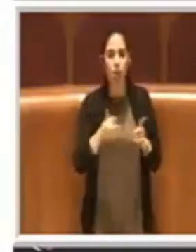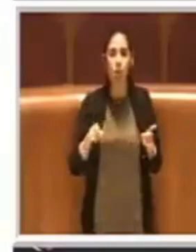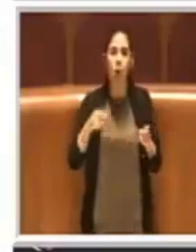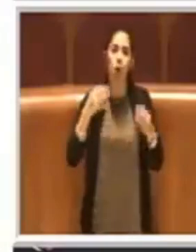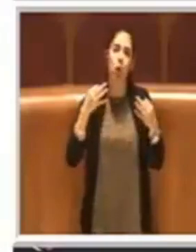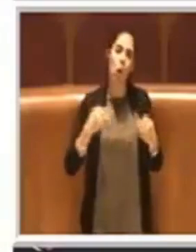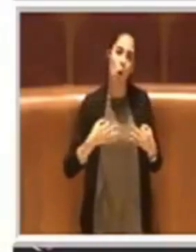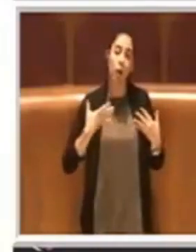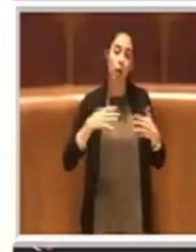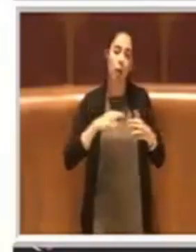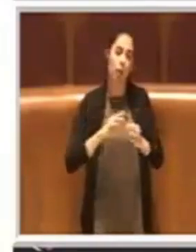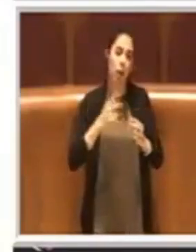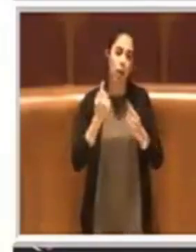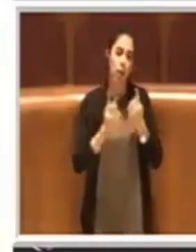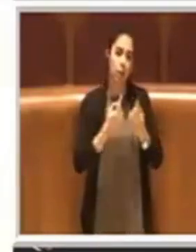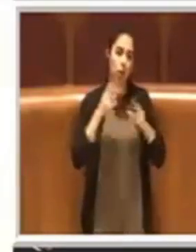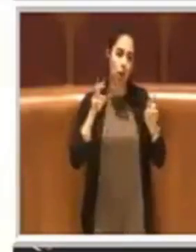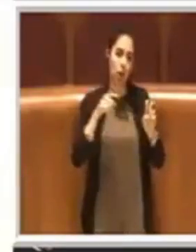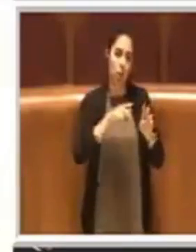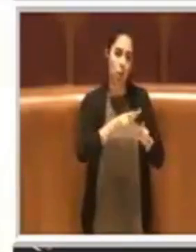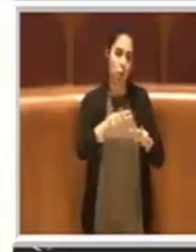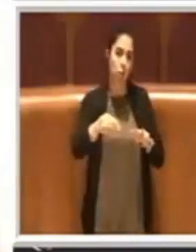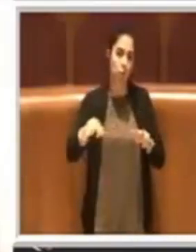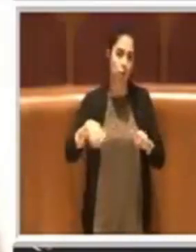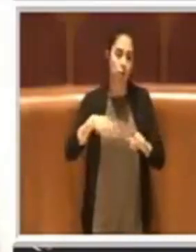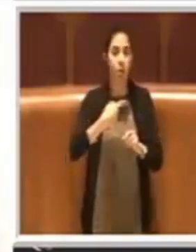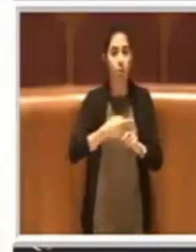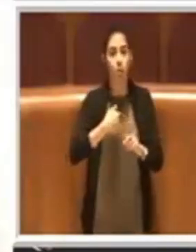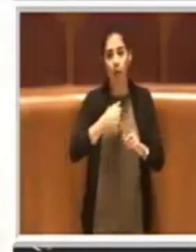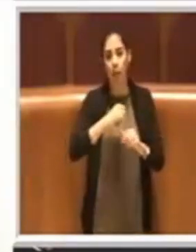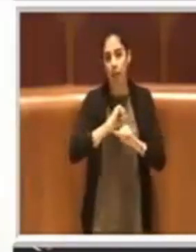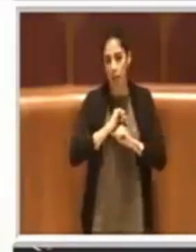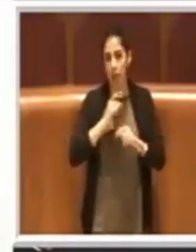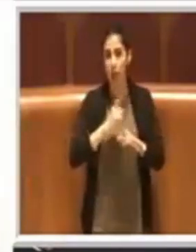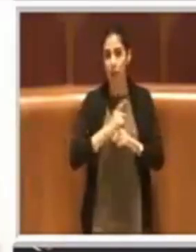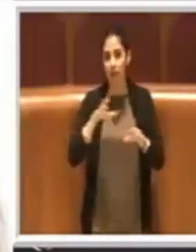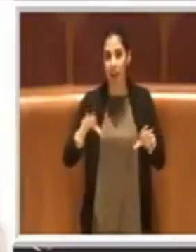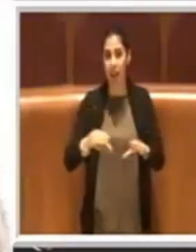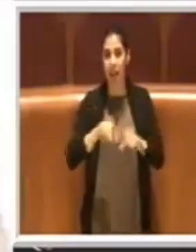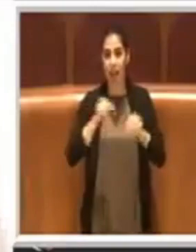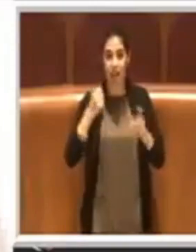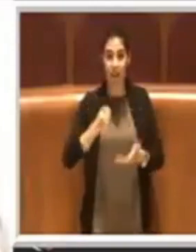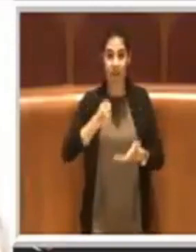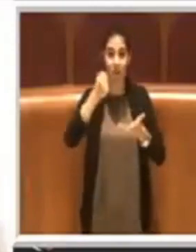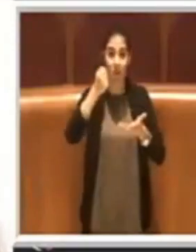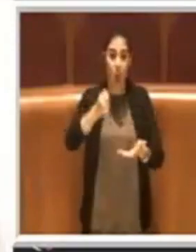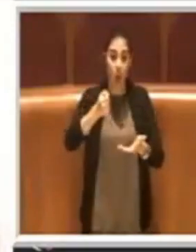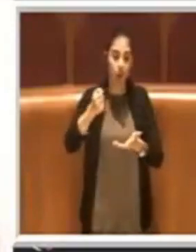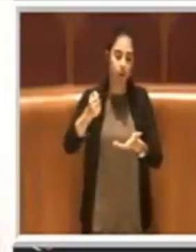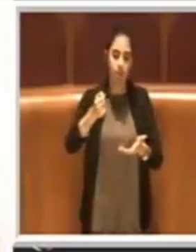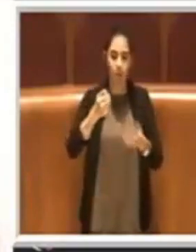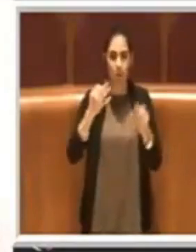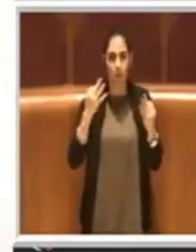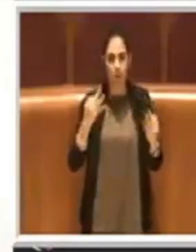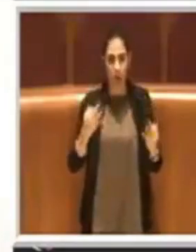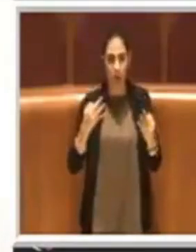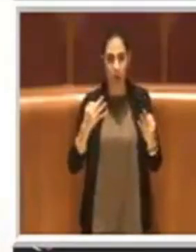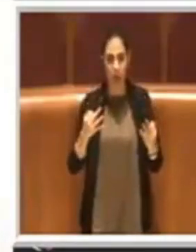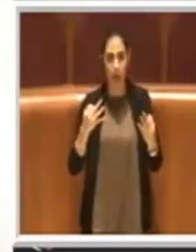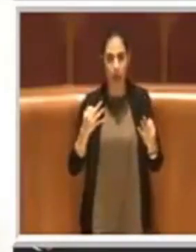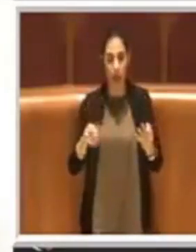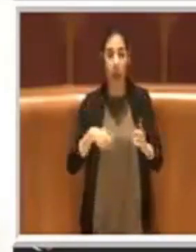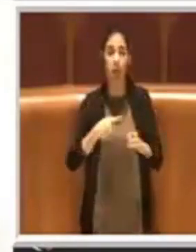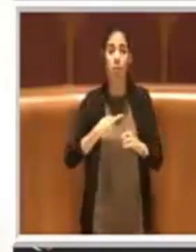ai municipi e credo che dobbiamo incominciare a spostare loro i fondi e spostare loro anche delle